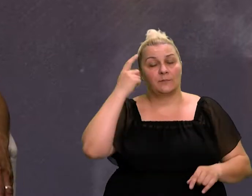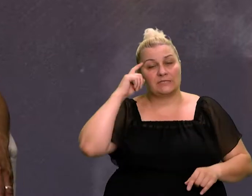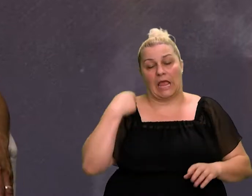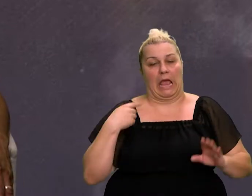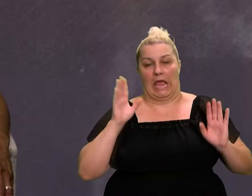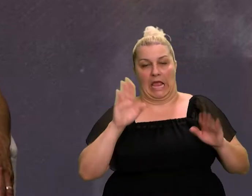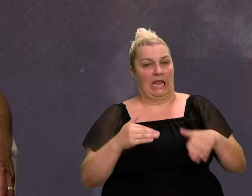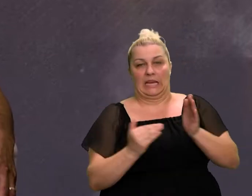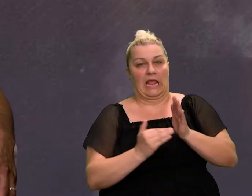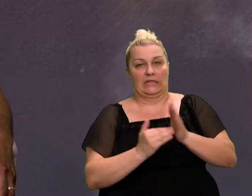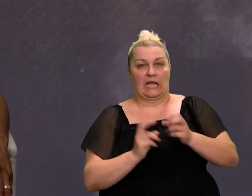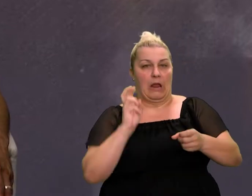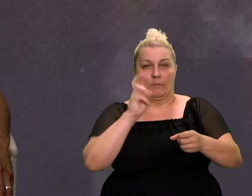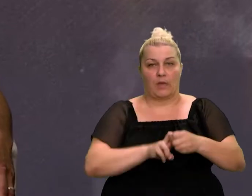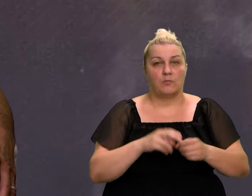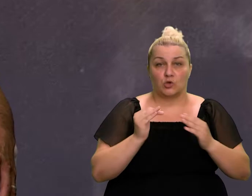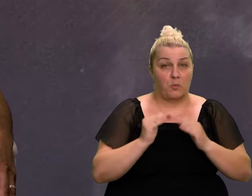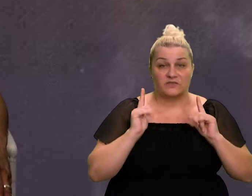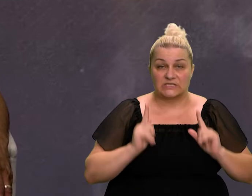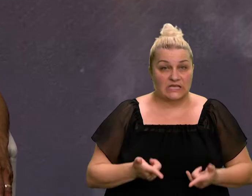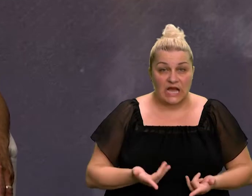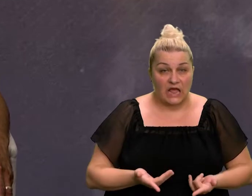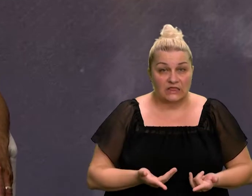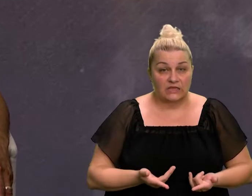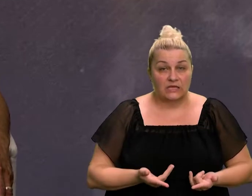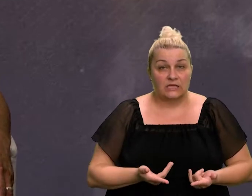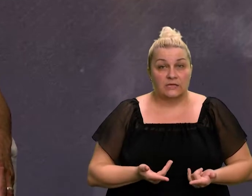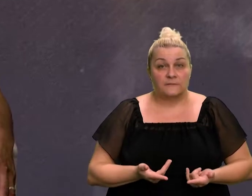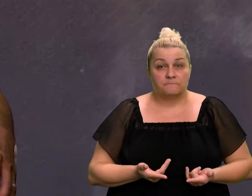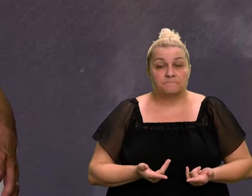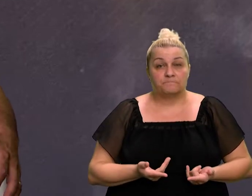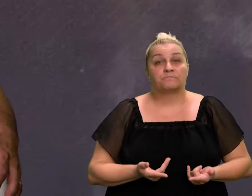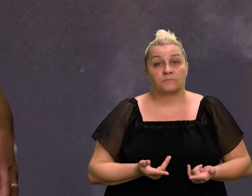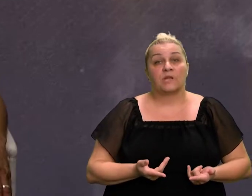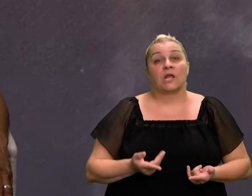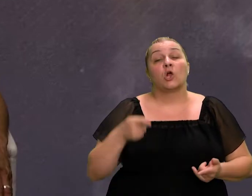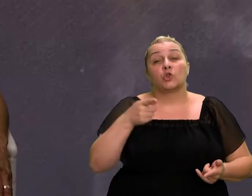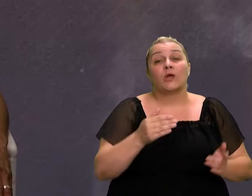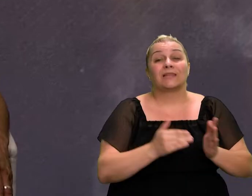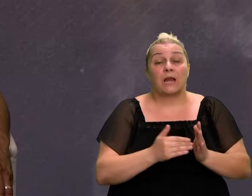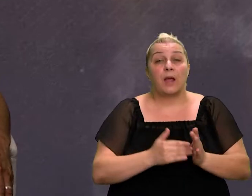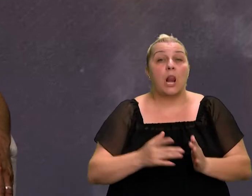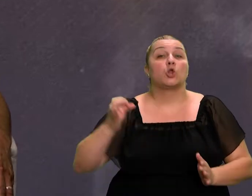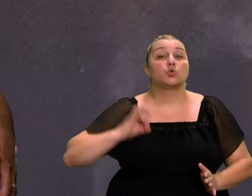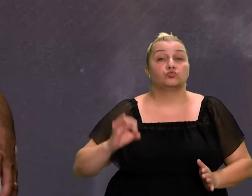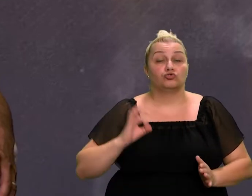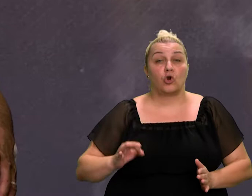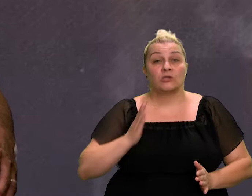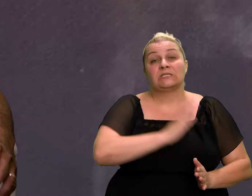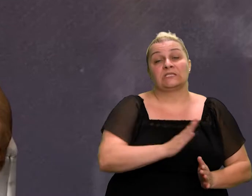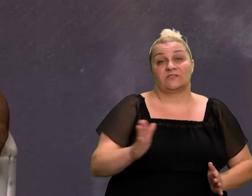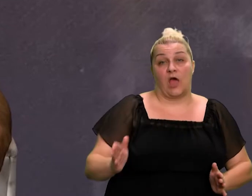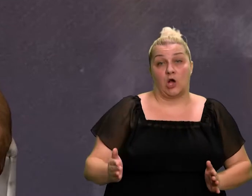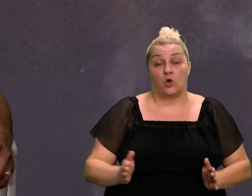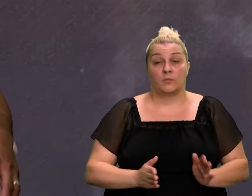sudjelovati u domovinskoj ratu, ja smatram da ne znam kako bi to nazvali, po meni je to bila dužnost. Jednostavno, kad ti neko